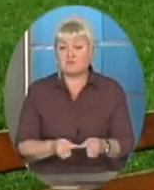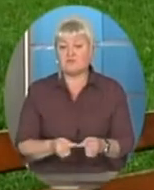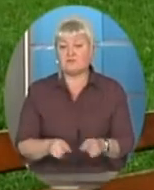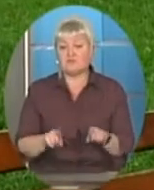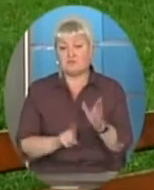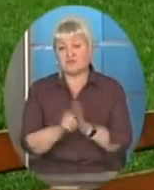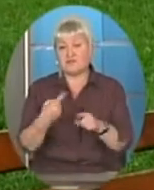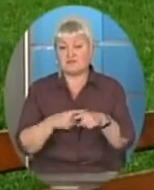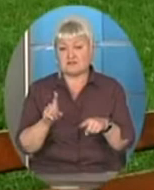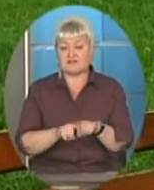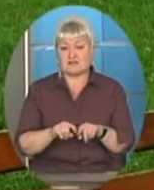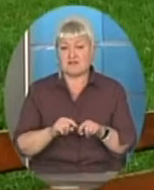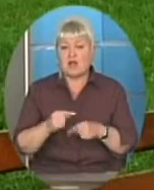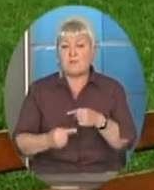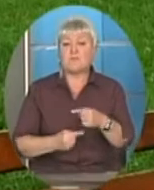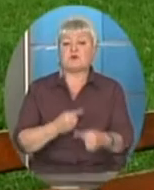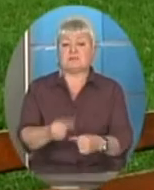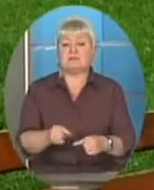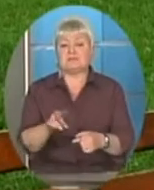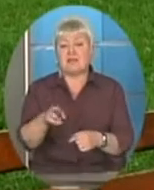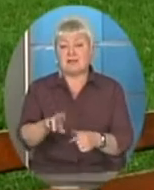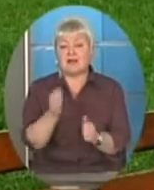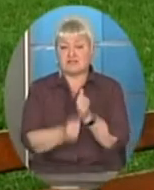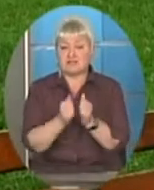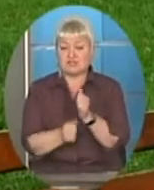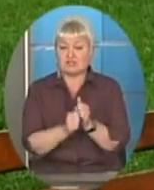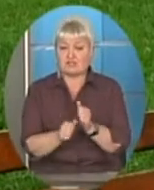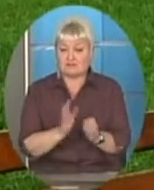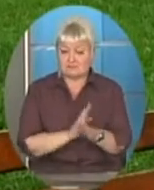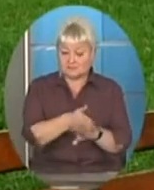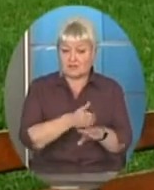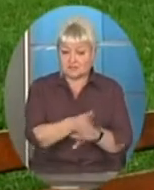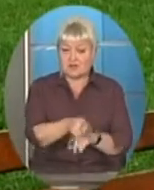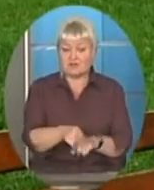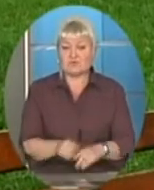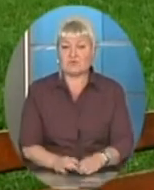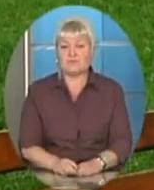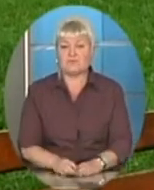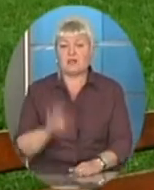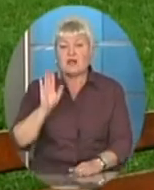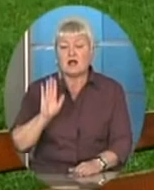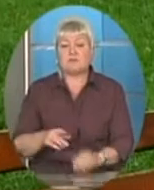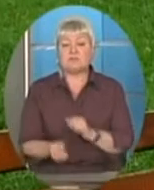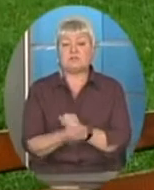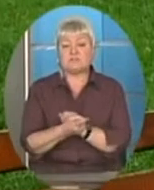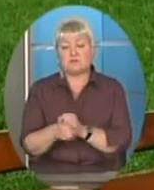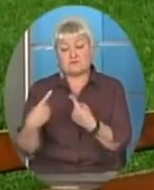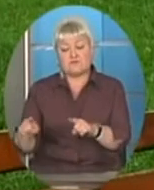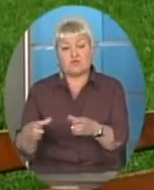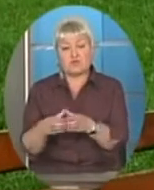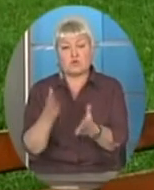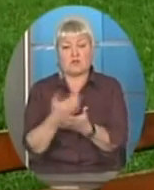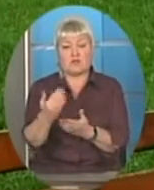процес, тобто я частіше вже приїжджала до нього, а пізніше виявилося, що в іншій групі є його рідний братик.